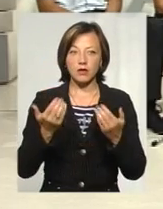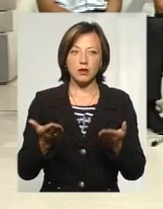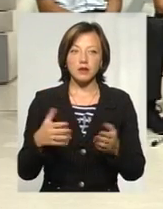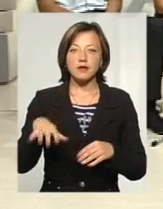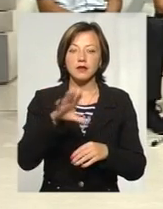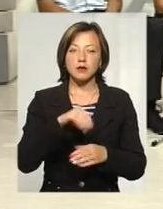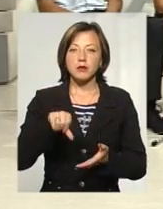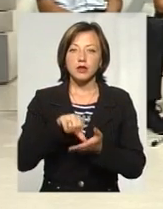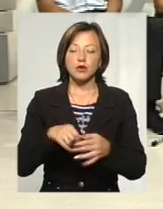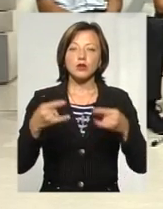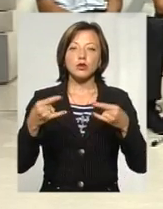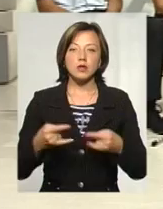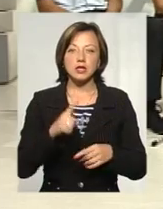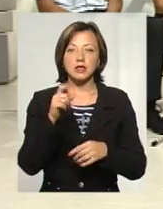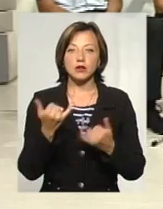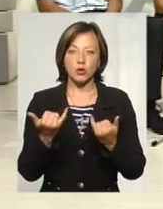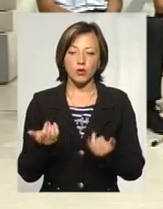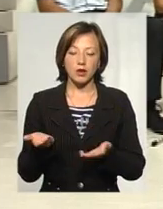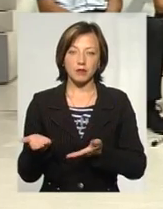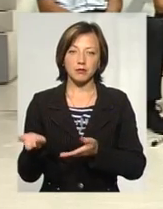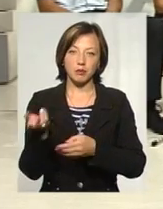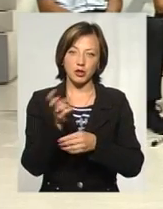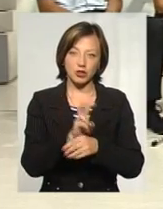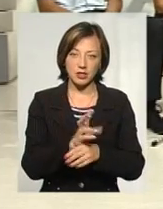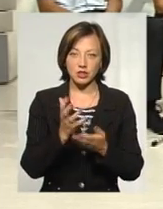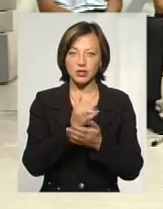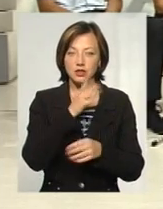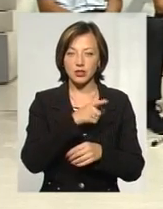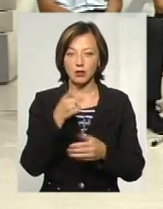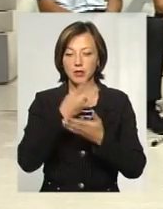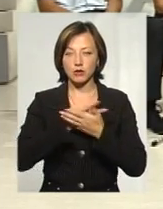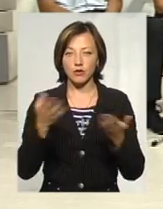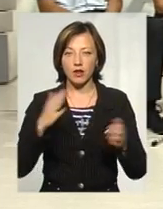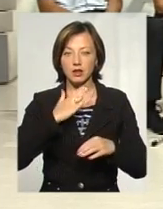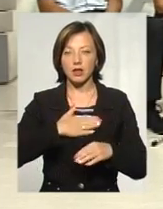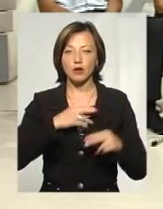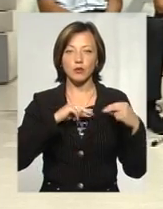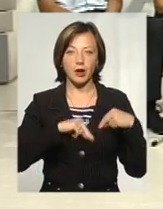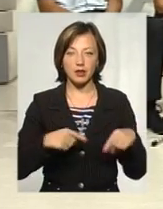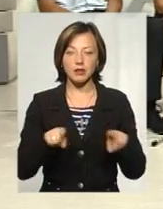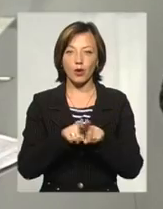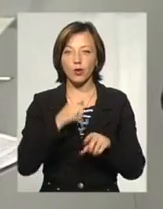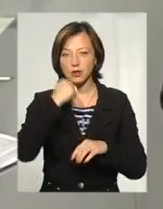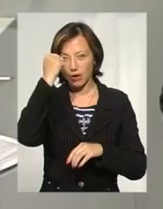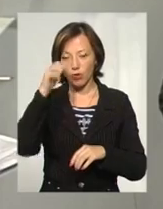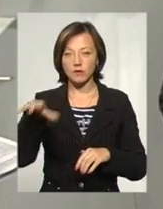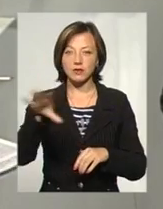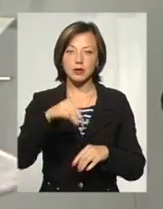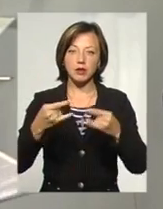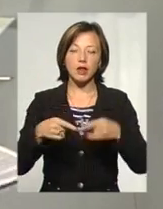дякую усім присутнім у цій студії за те, що сьогодні виділили час, прийшли і презентували нам нашу працю. Також дякую усім